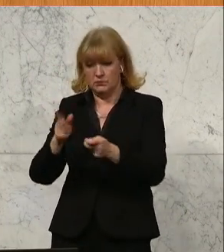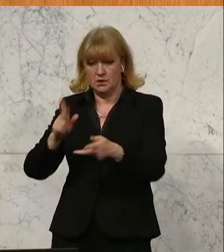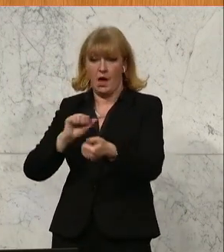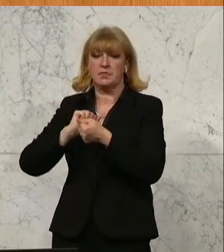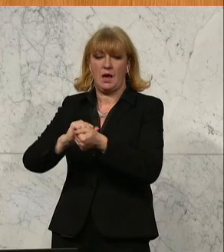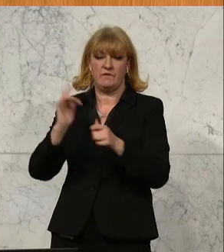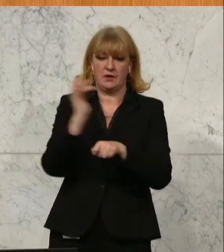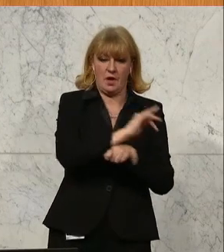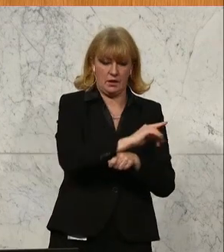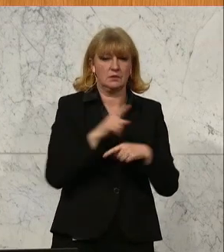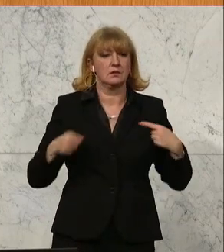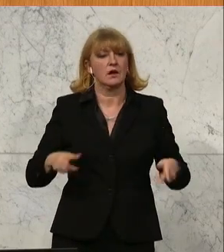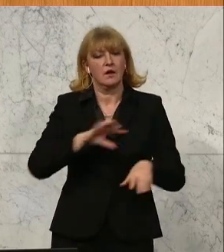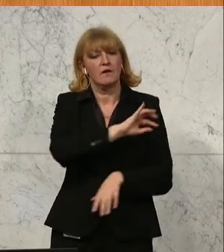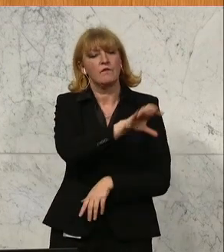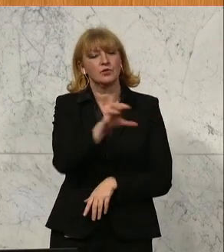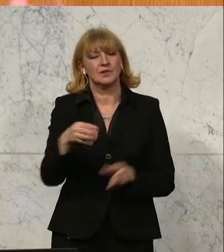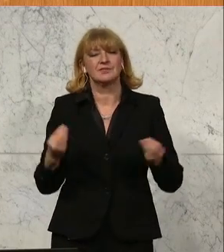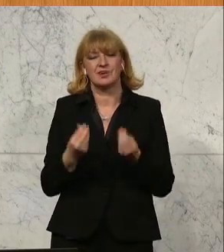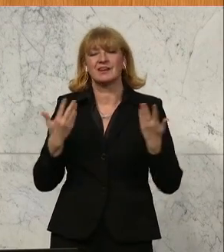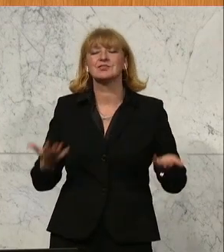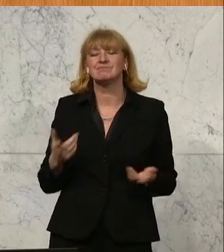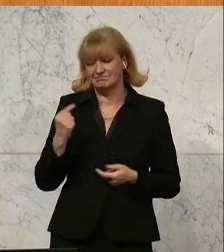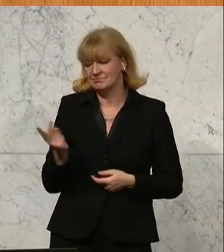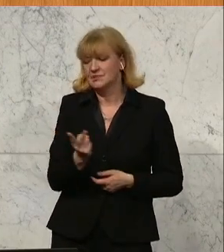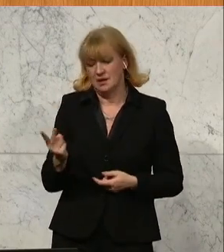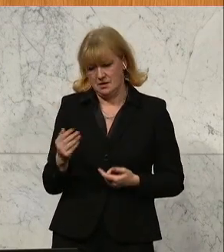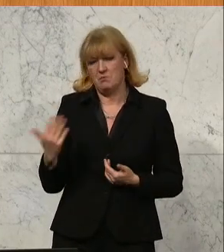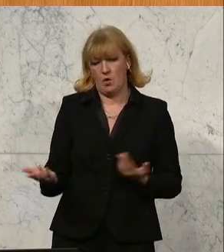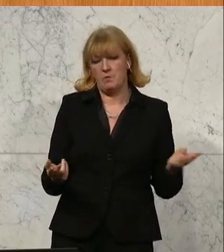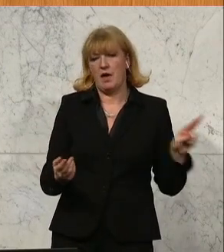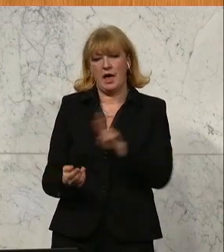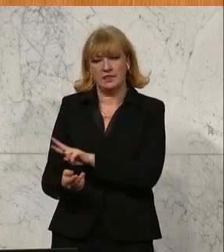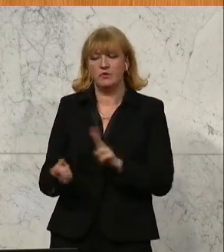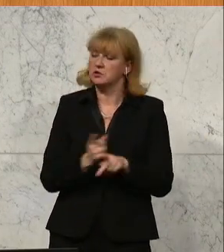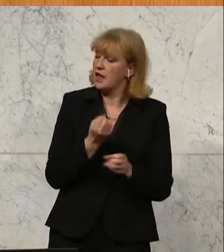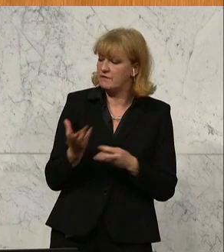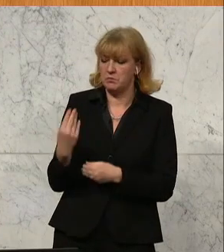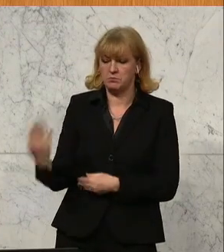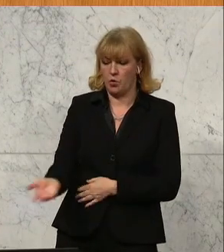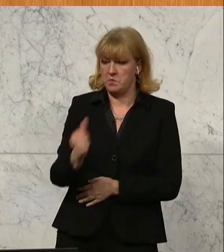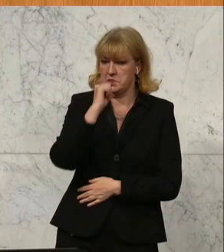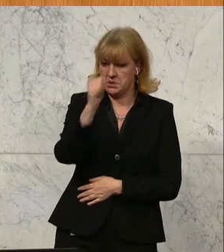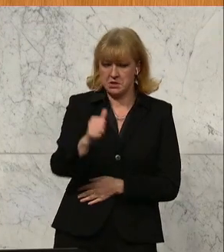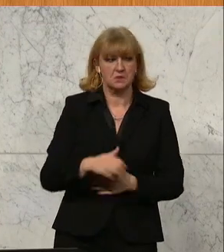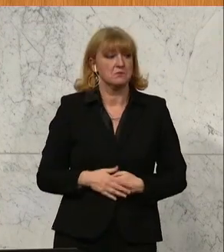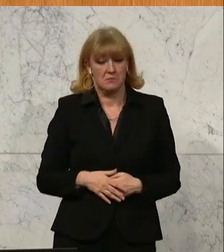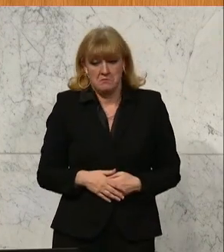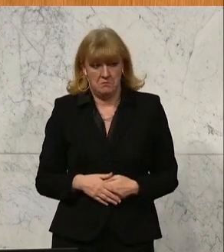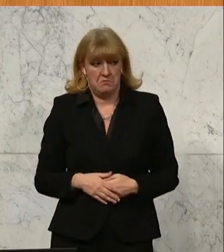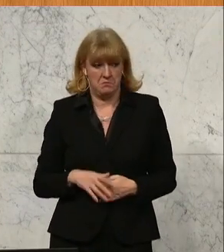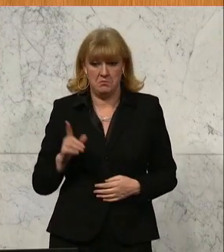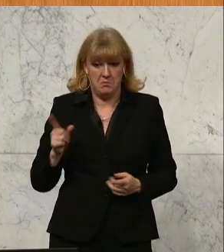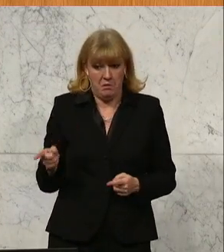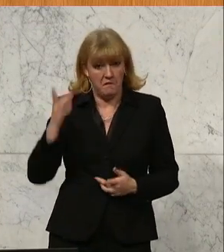realistischere Sache wird sein, Herr und Frau Müller kriegen die Antwort von der Gemeinde, nein, diese Information liefern wir nicht und Sie wissen gar nicht, dass Sie einen